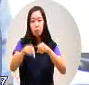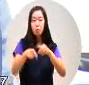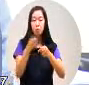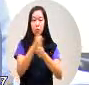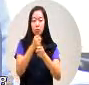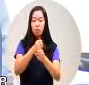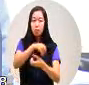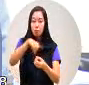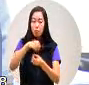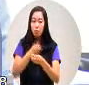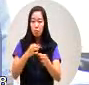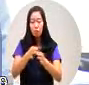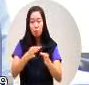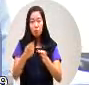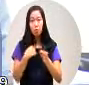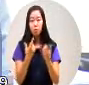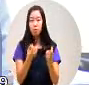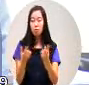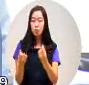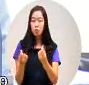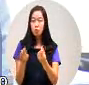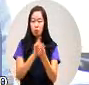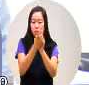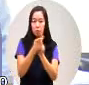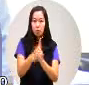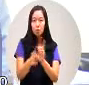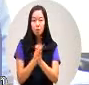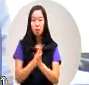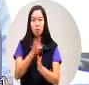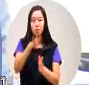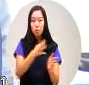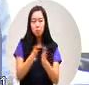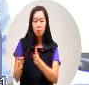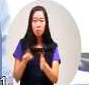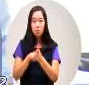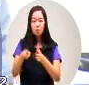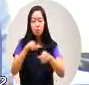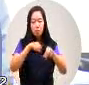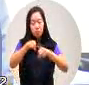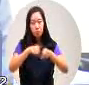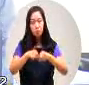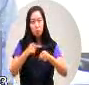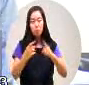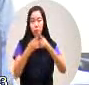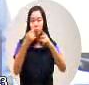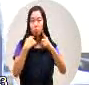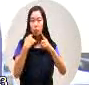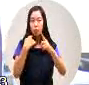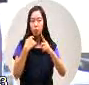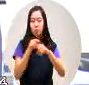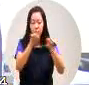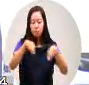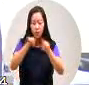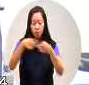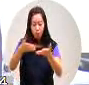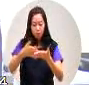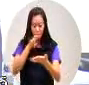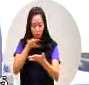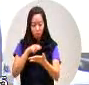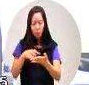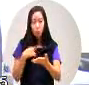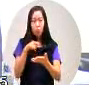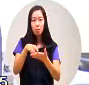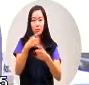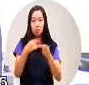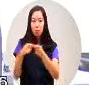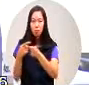经营生意又当经理专案人我看看的资料这个他的